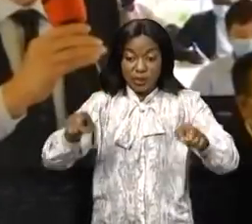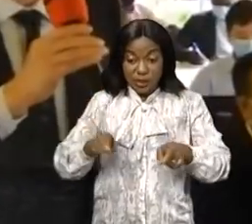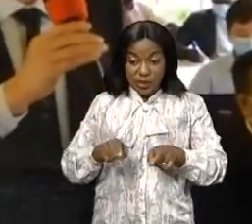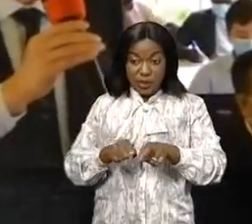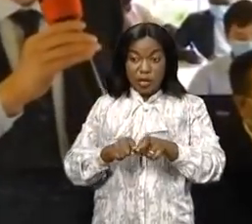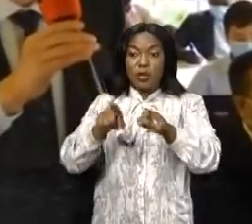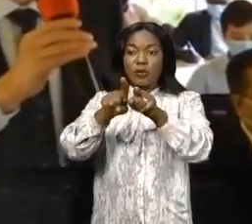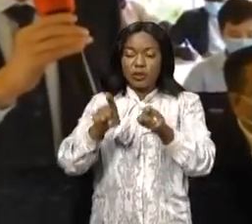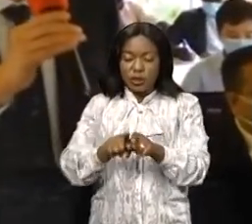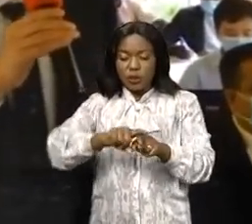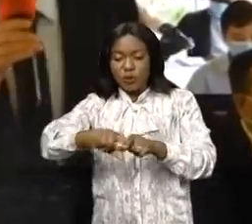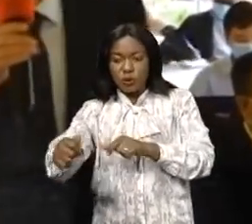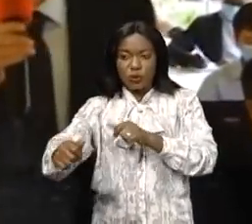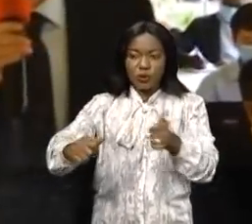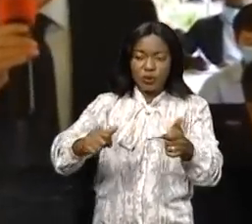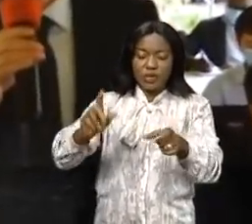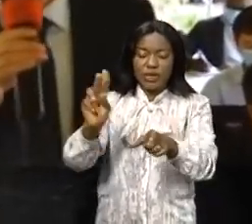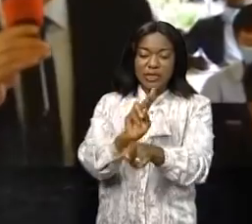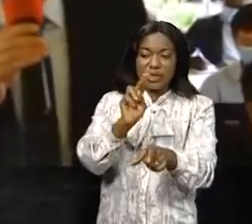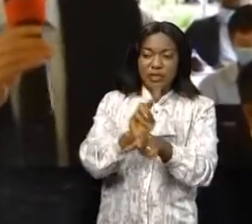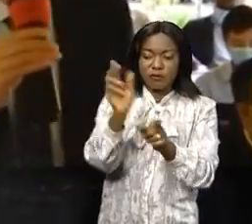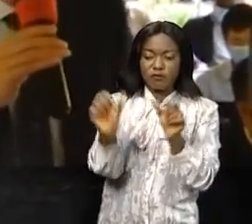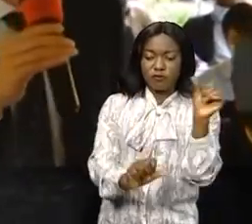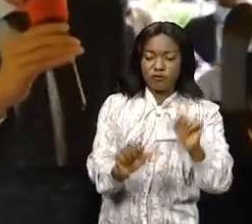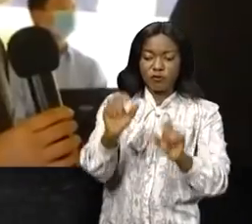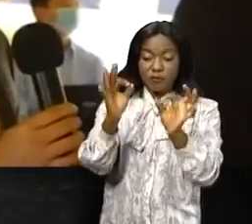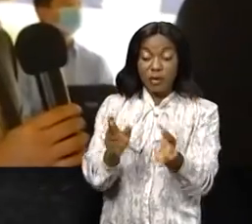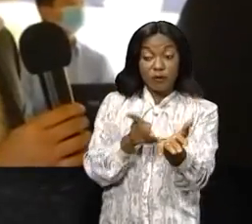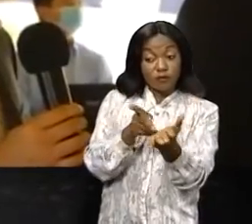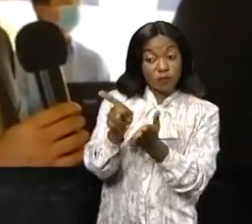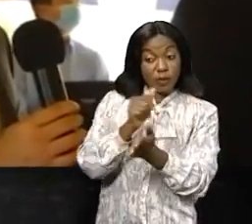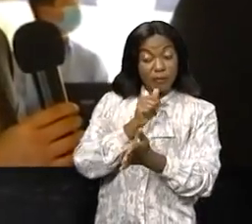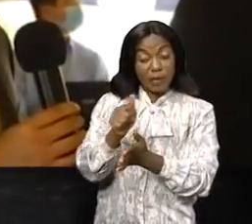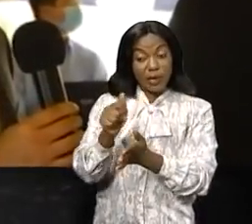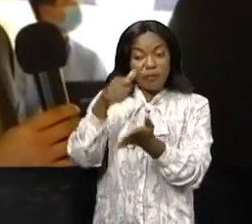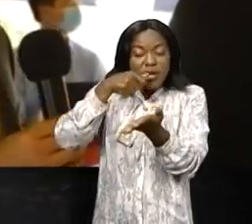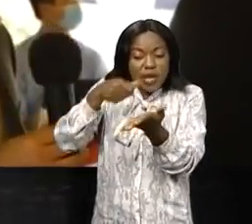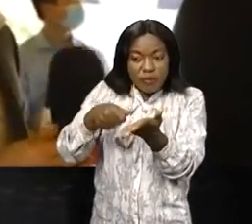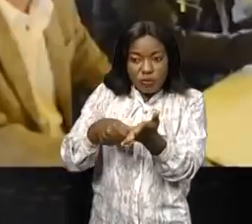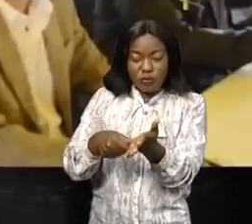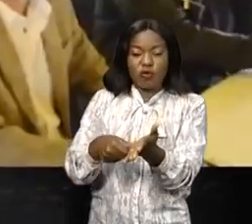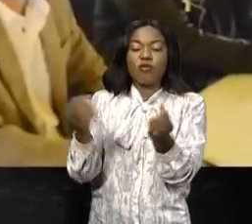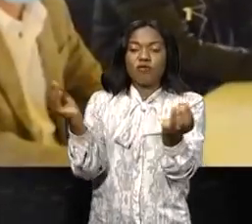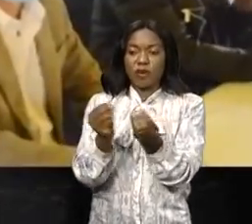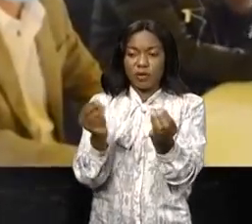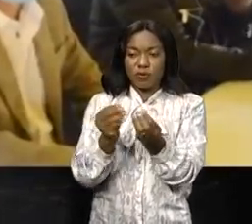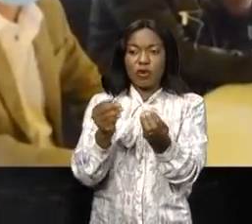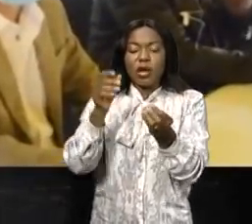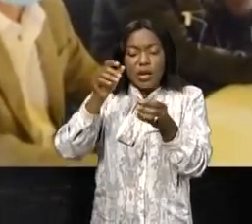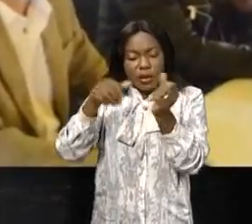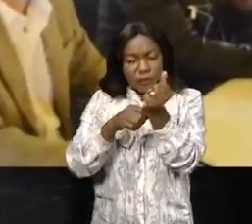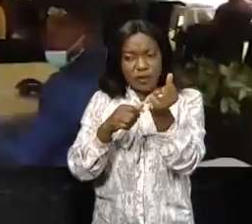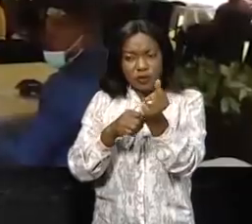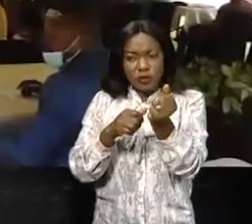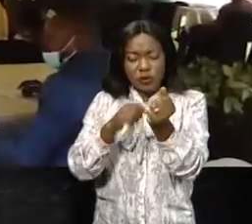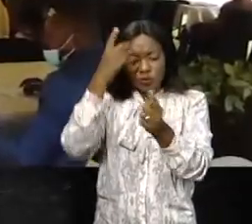-artisanaux communément appelés craiseurs. Au-delà du paiement des impôts, ces géants miniers du Olaba s'investissent sans relâche dans les